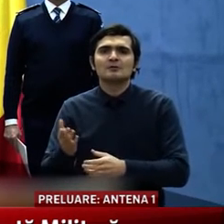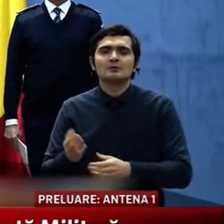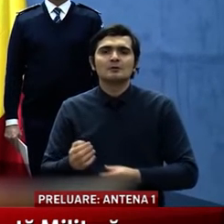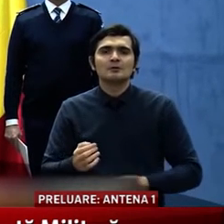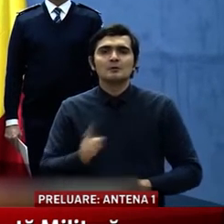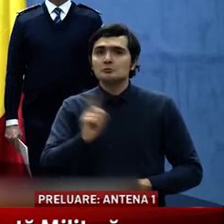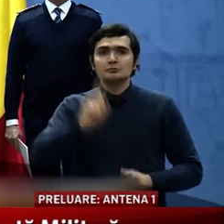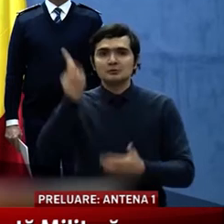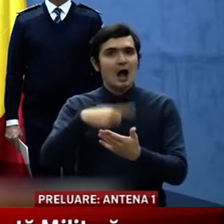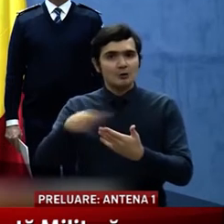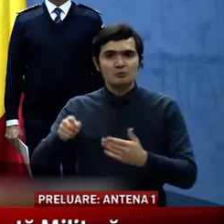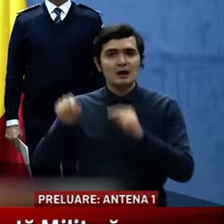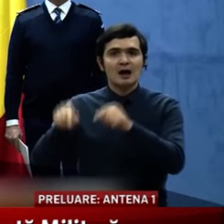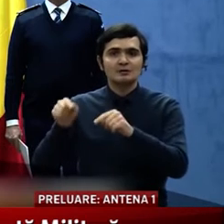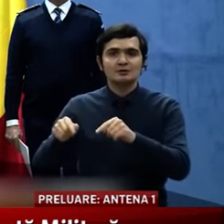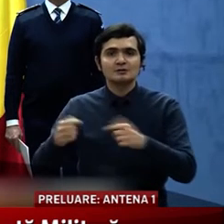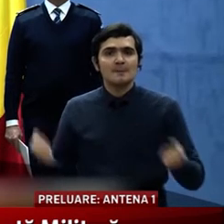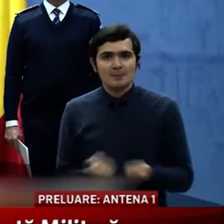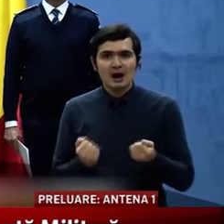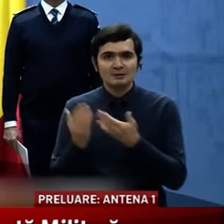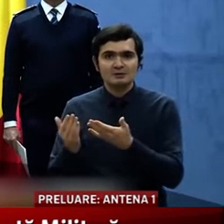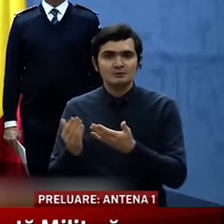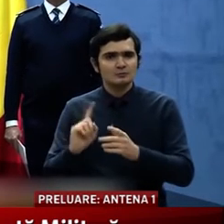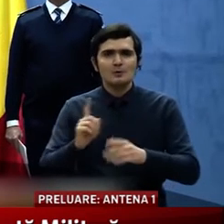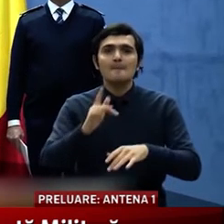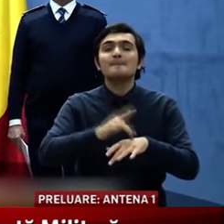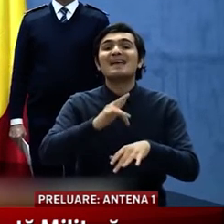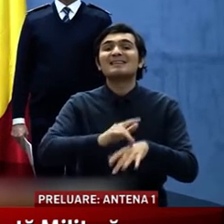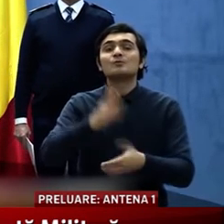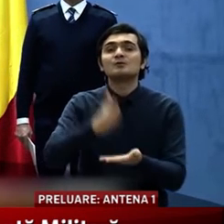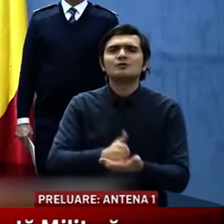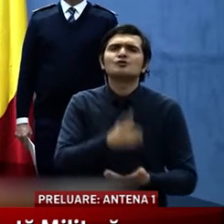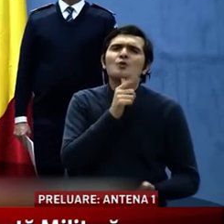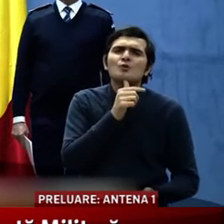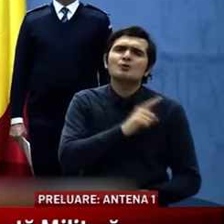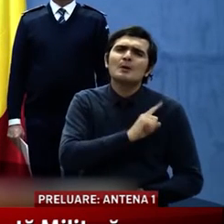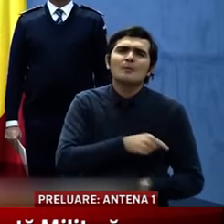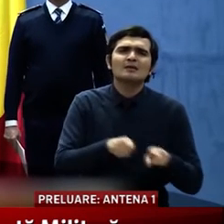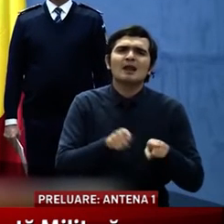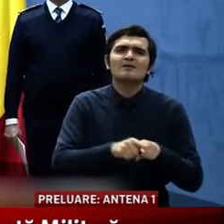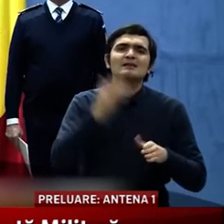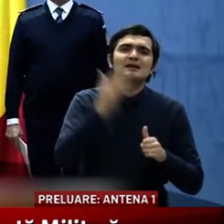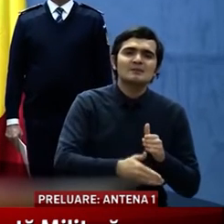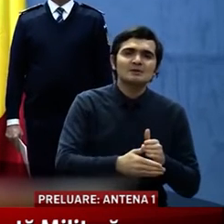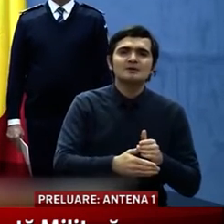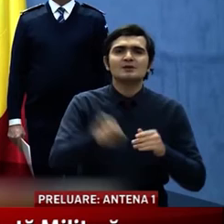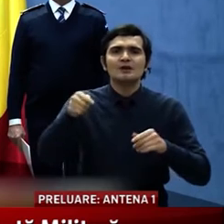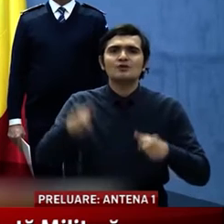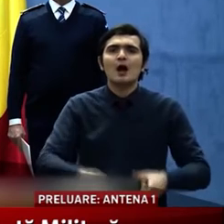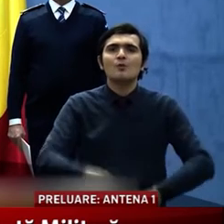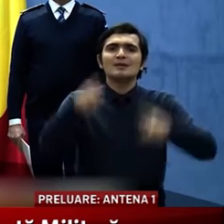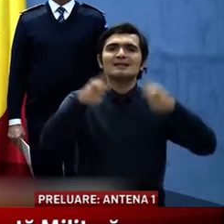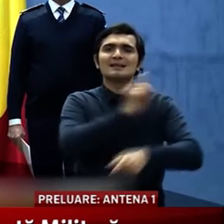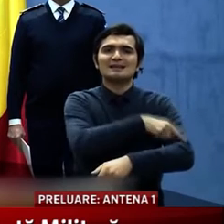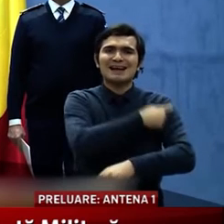Nu au fost anulate aceste practici. Deci medicul decide unde poate să limiteze și unitatea sanitară